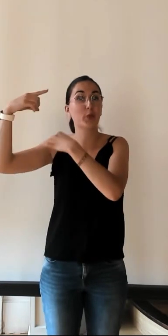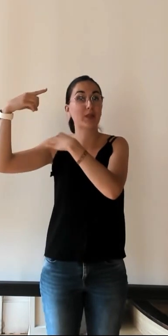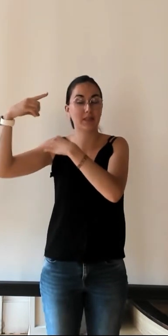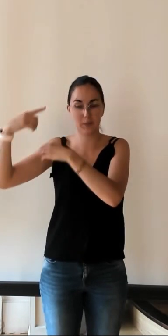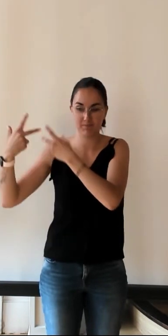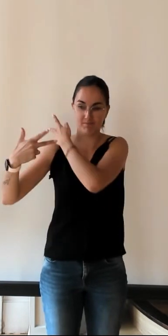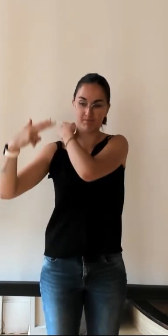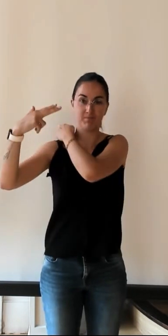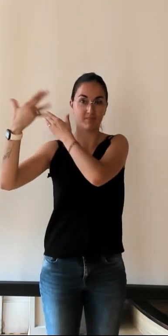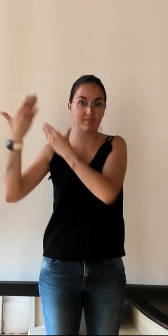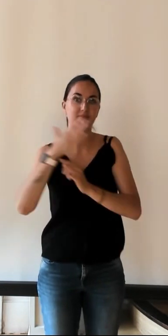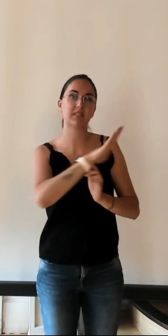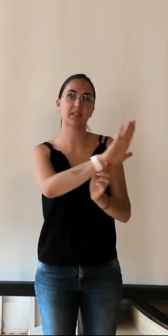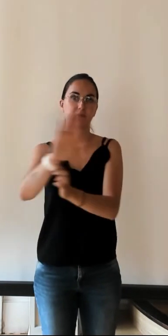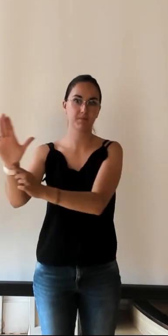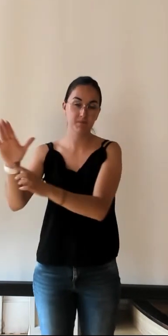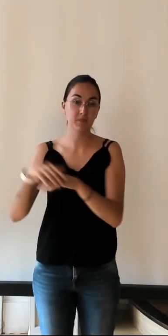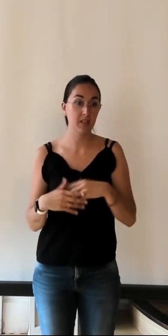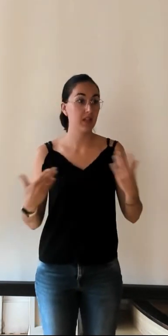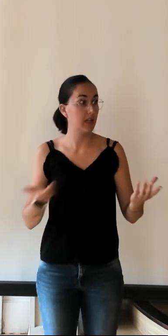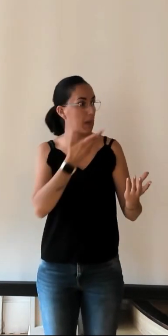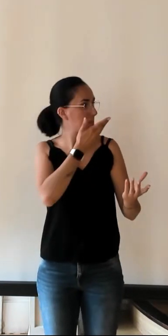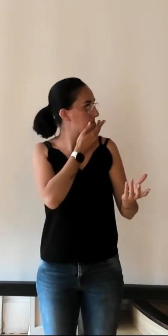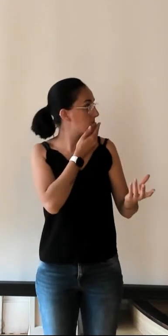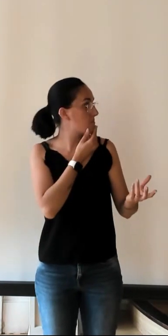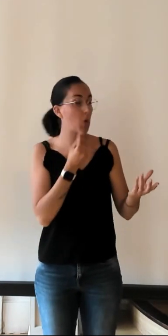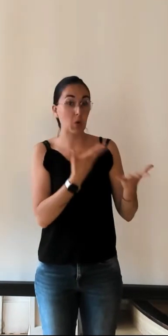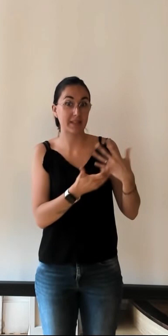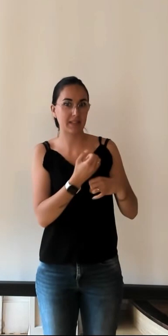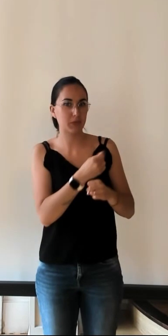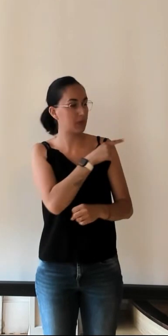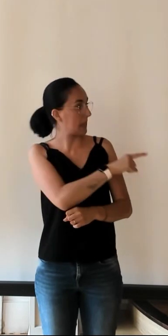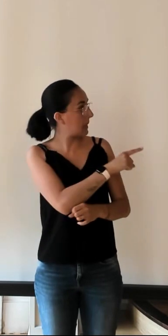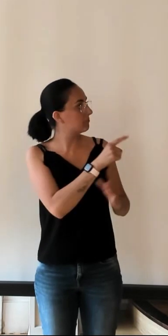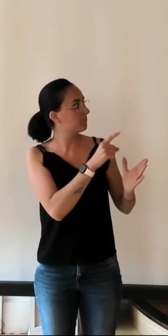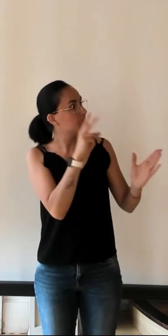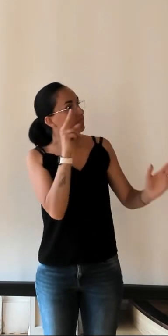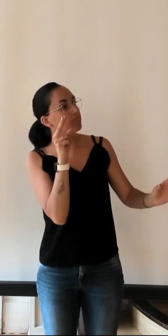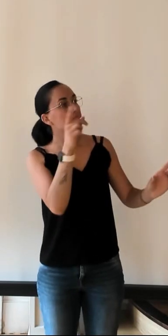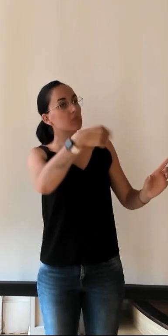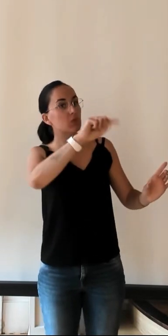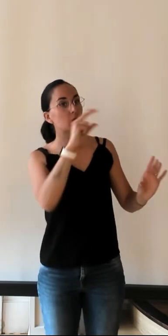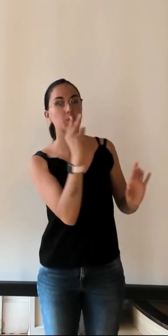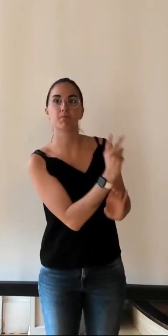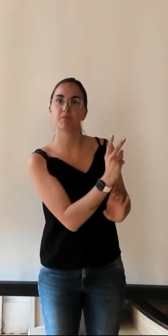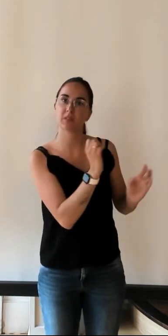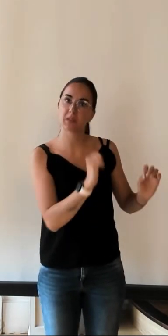très bel ouvrage qui est là sur un présentoir et que, si vous souhaitez, vous pouvez vous en rendre